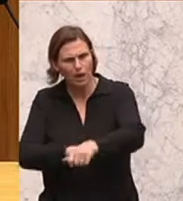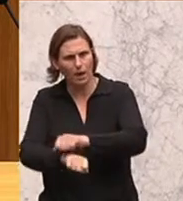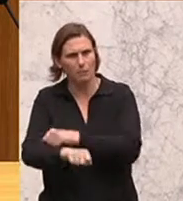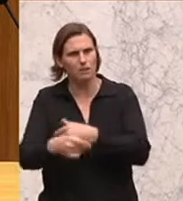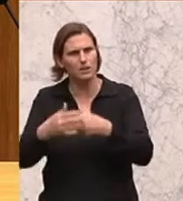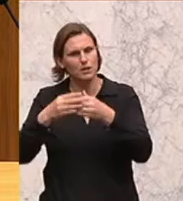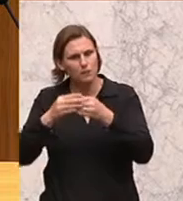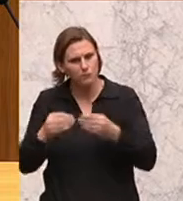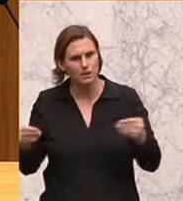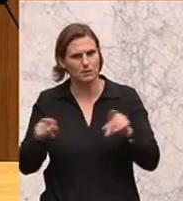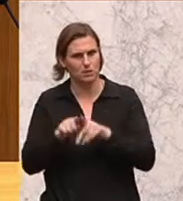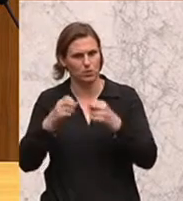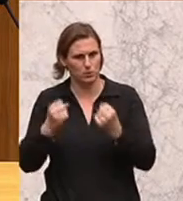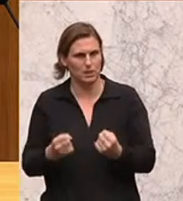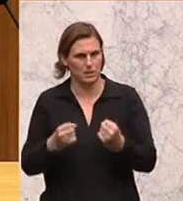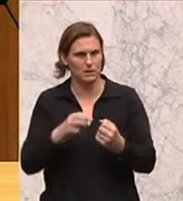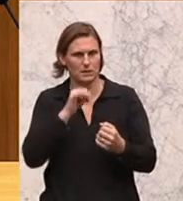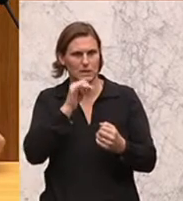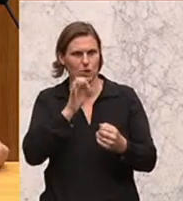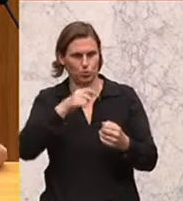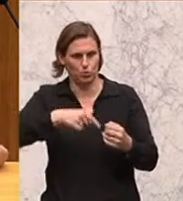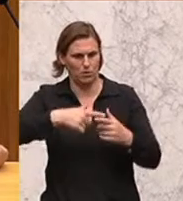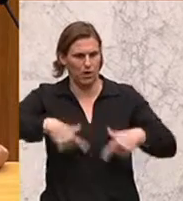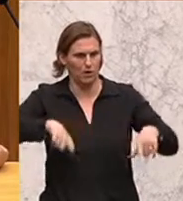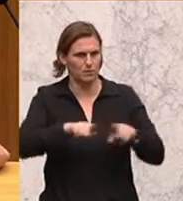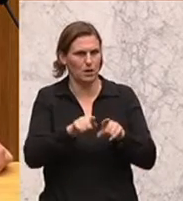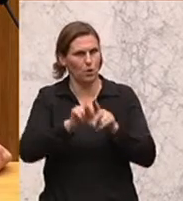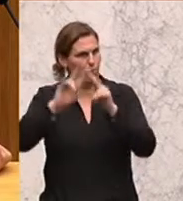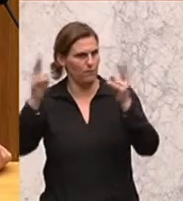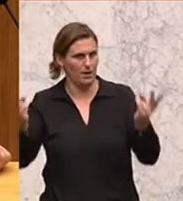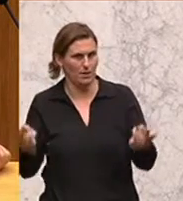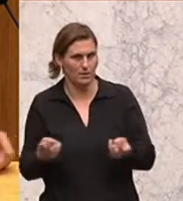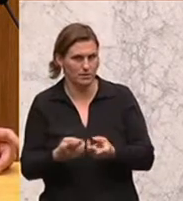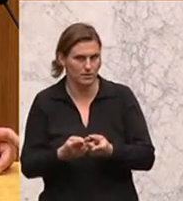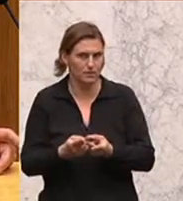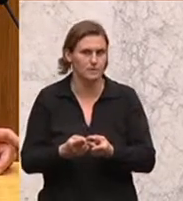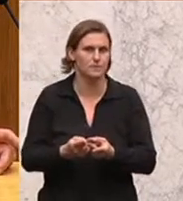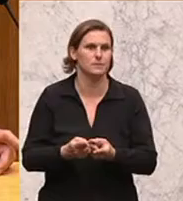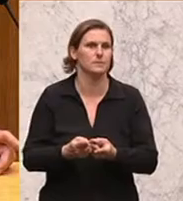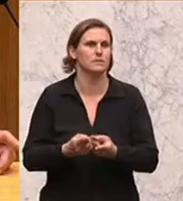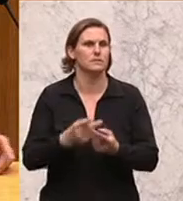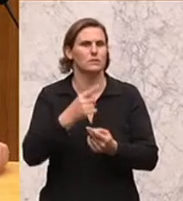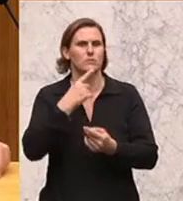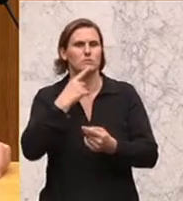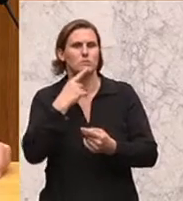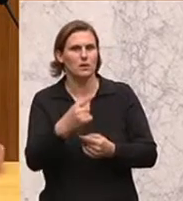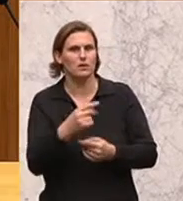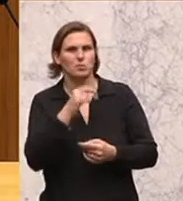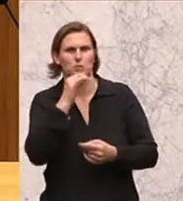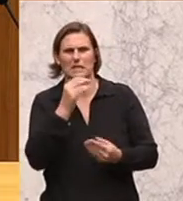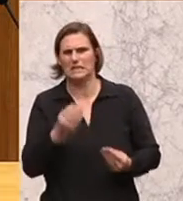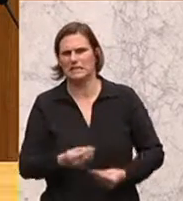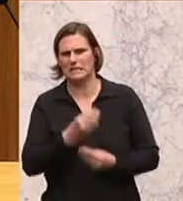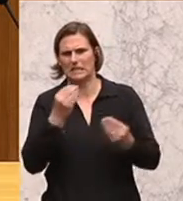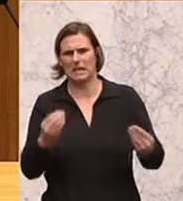Sicherheit, nicht nur in unserem Land, sondern weltweit. Und ich kann deshalb die betont unsachliche Wortmeldung des